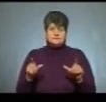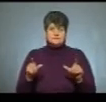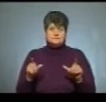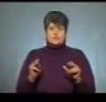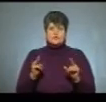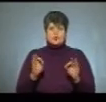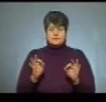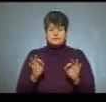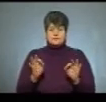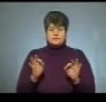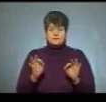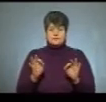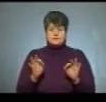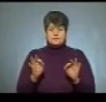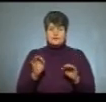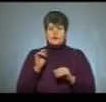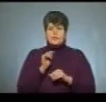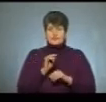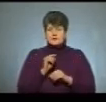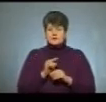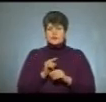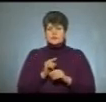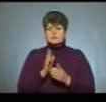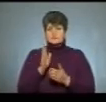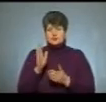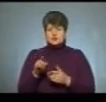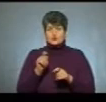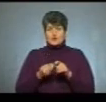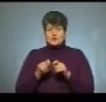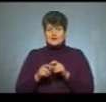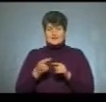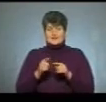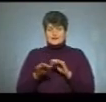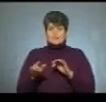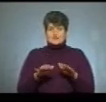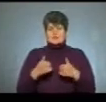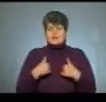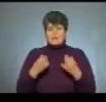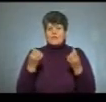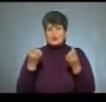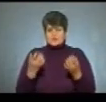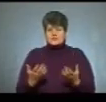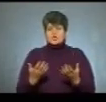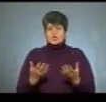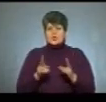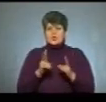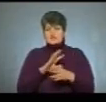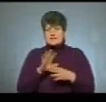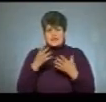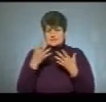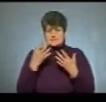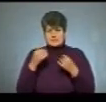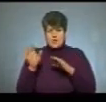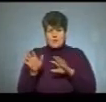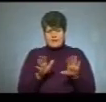то, власне, вони будуть контролювати цей процес, і нам простіше когось не загубити, отак